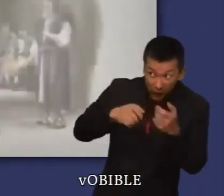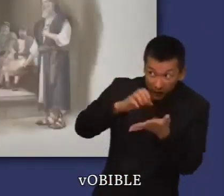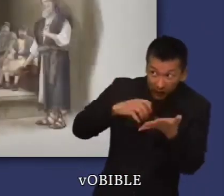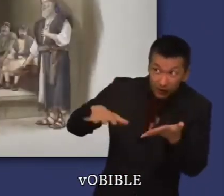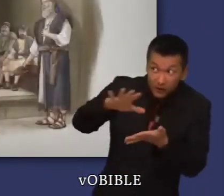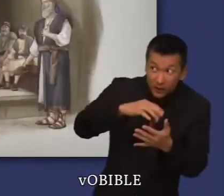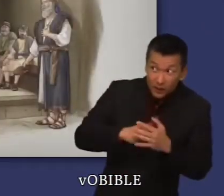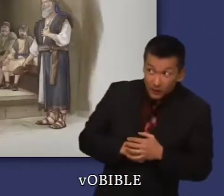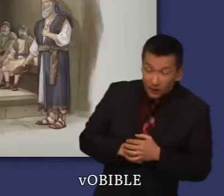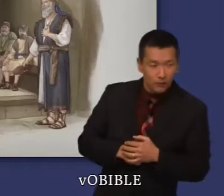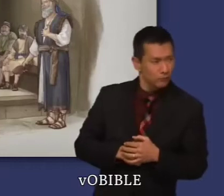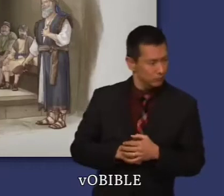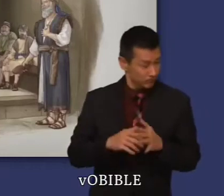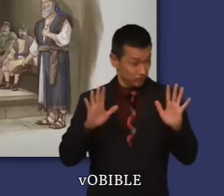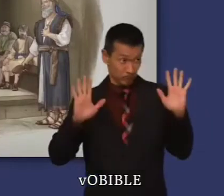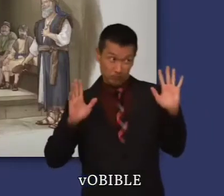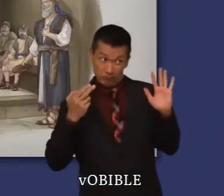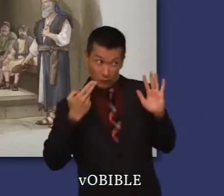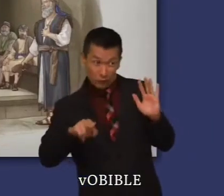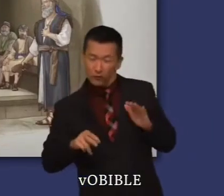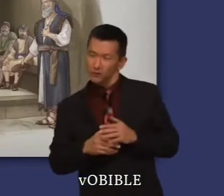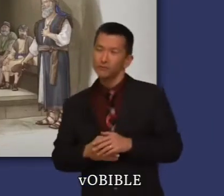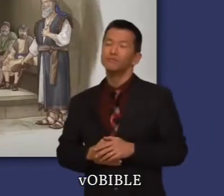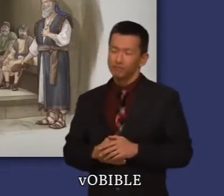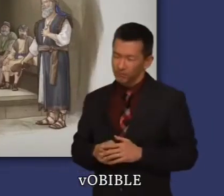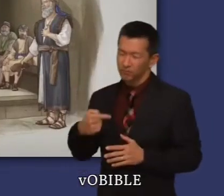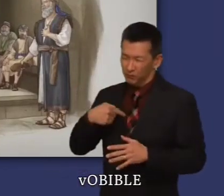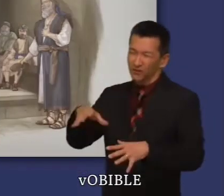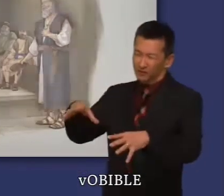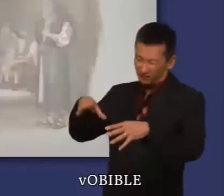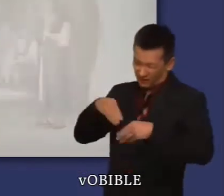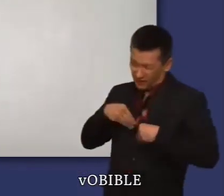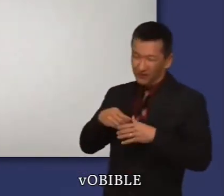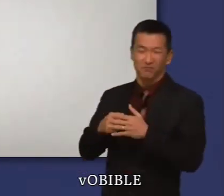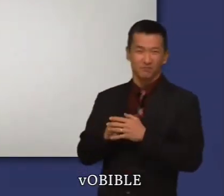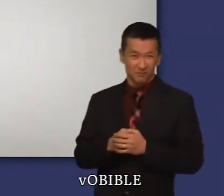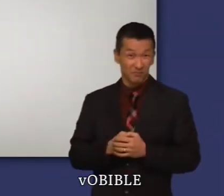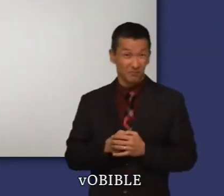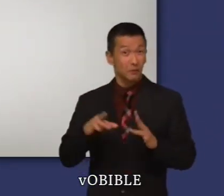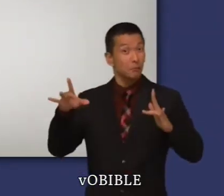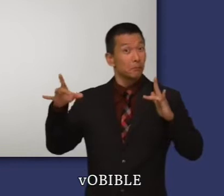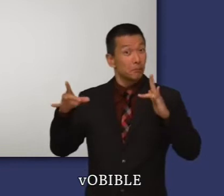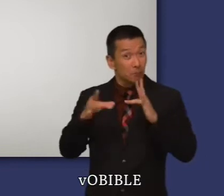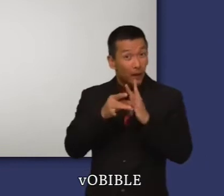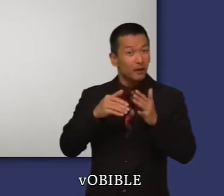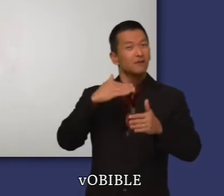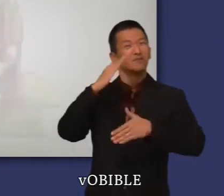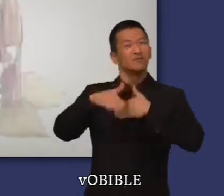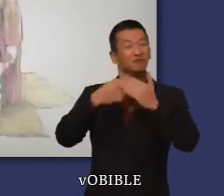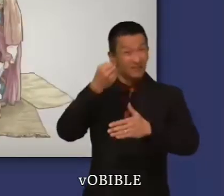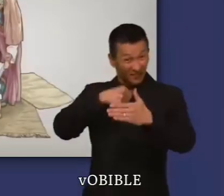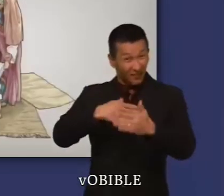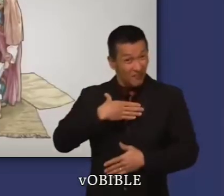Boaz accepte alors publiquement d'endosser les responsabilités de racheteurs. Ensuite, Boaz se marie avec